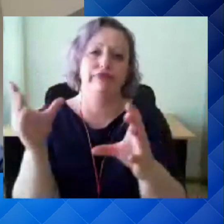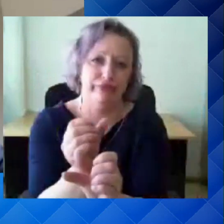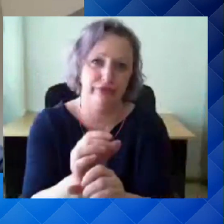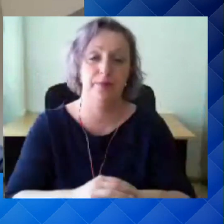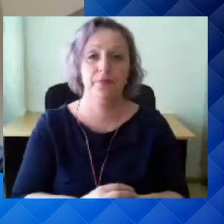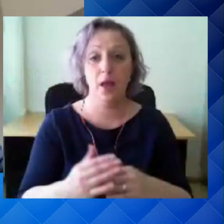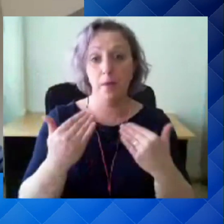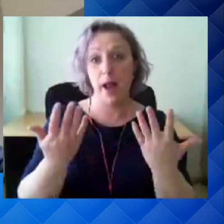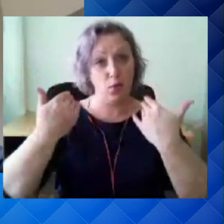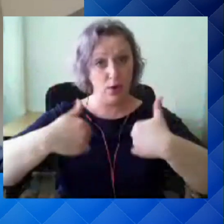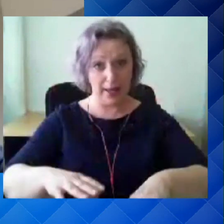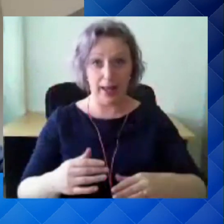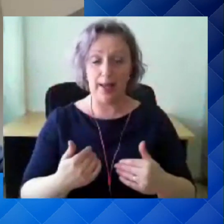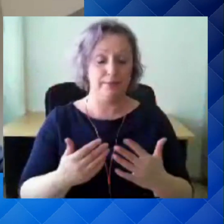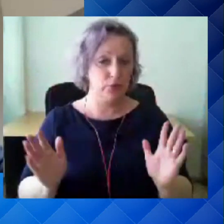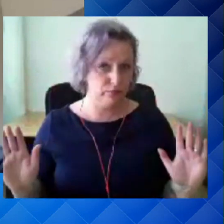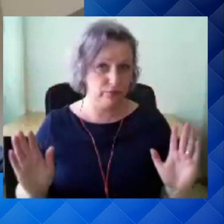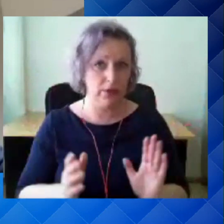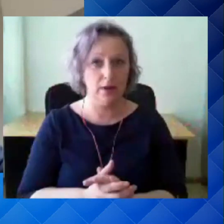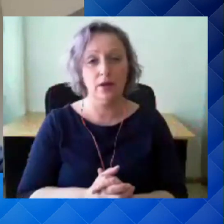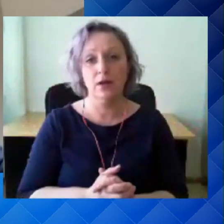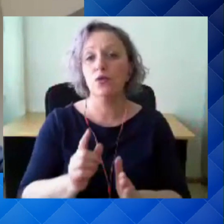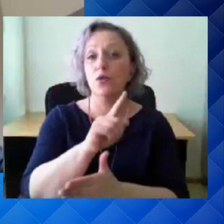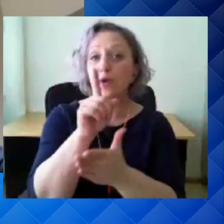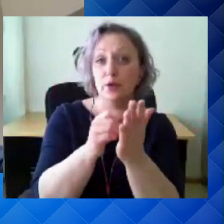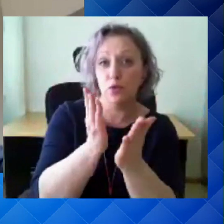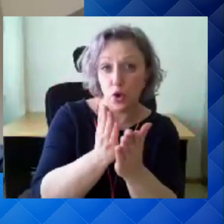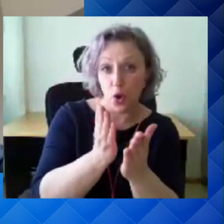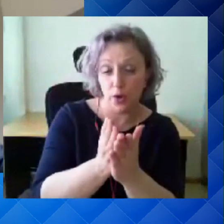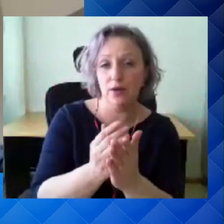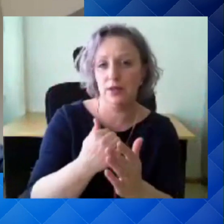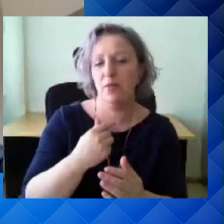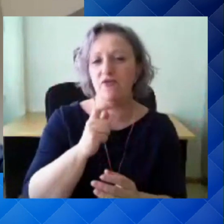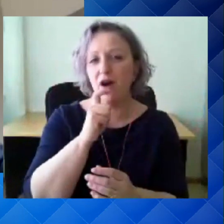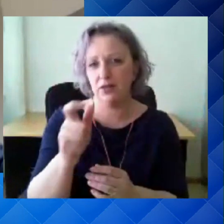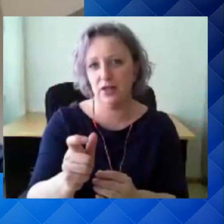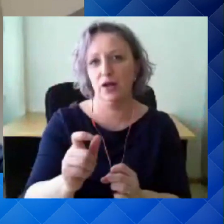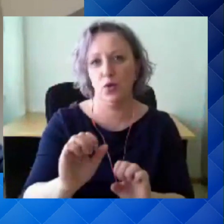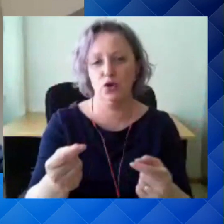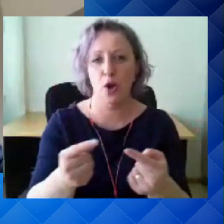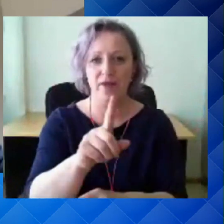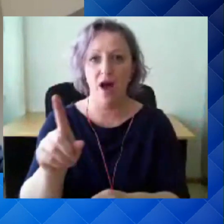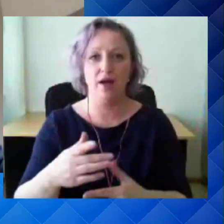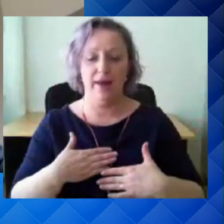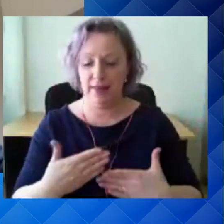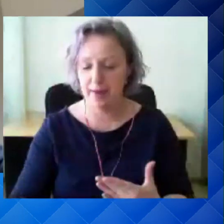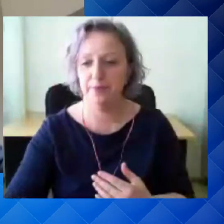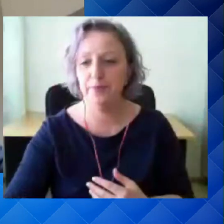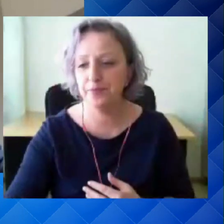See on praegu kõik minu poolt, et kui on küsimusi, siis vastan, kui selleks on sobiv aeg. Aitäh.